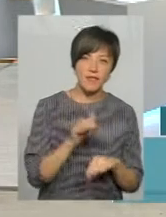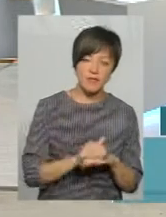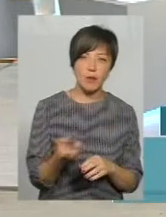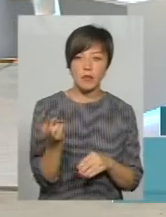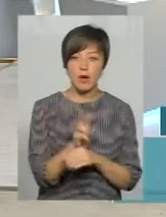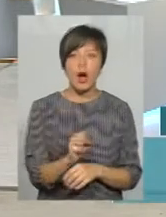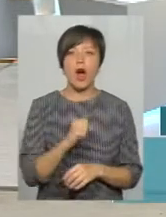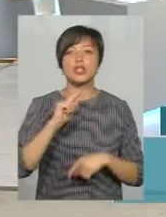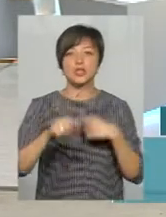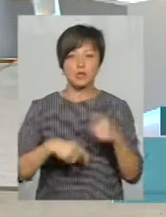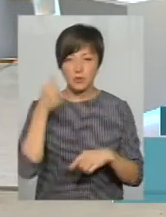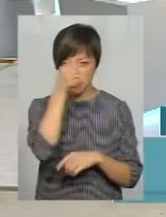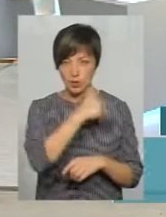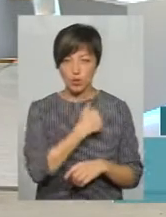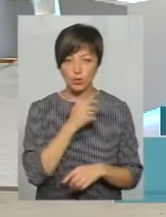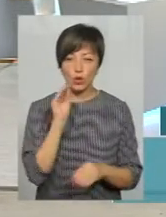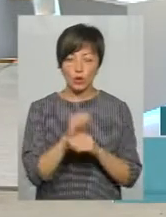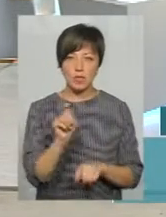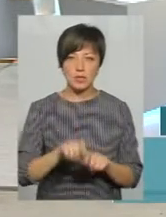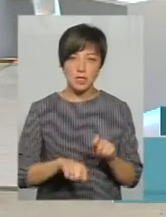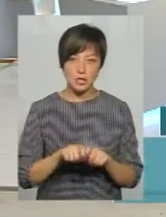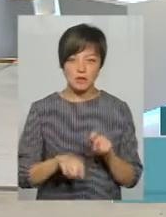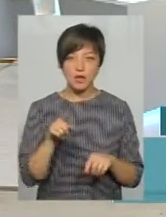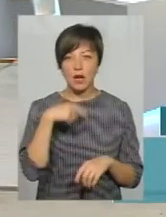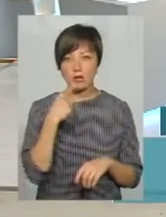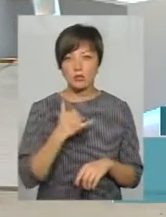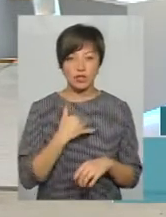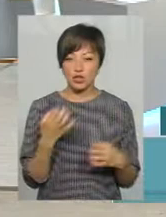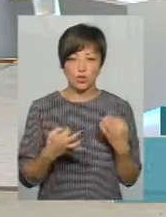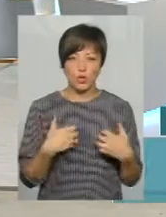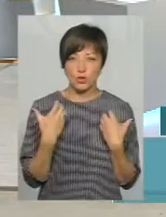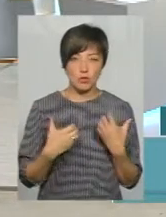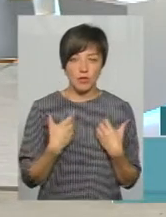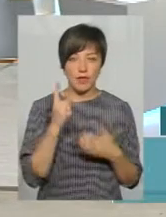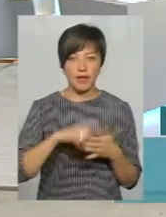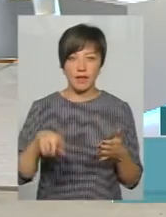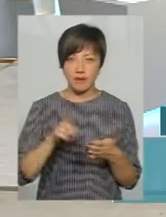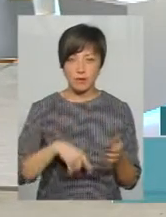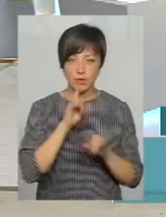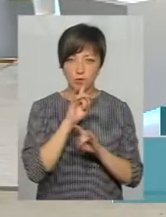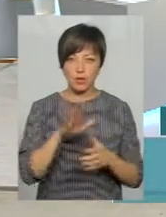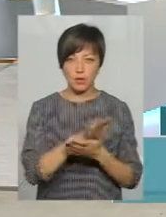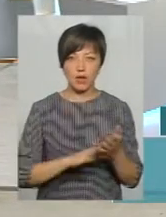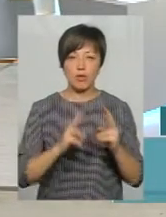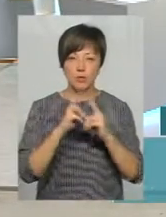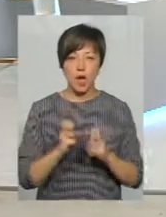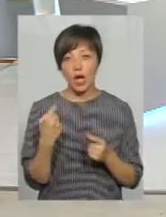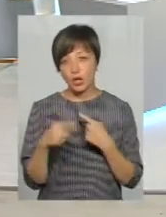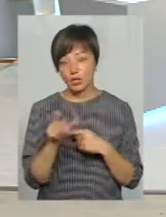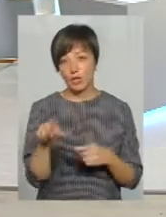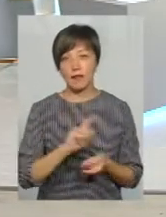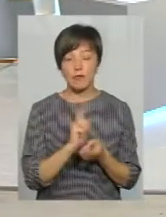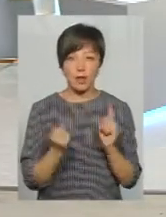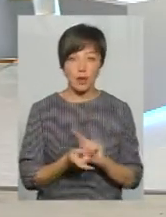і приходять аж на наступний рік і хочуть дообстежитися, тому що вони кажуть, нас нічого не турбує, ми все не віримо і ми не будемо далі обстежуватись. А інші є